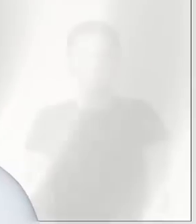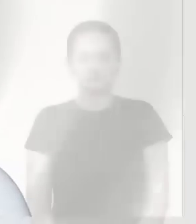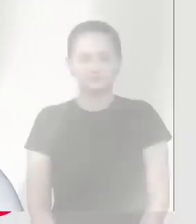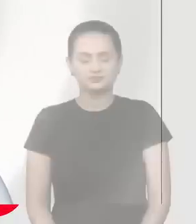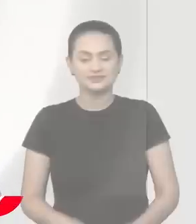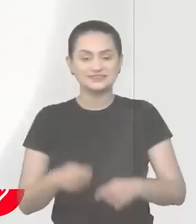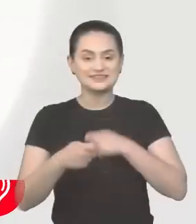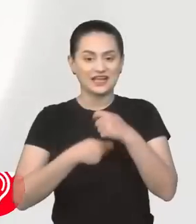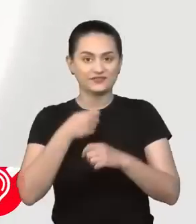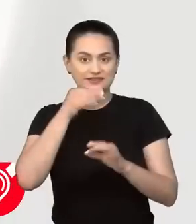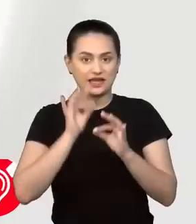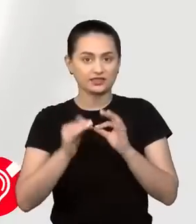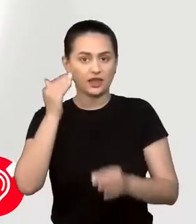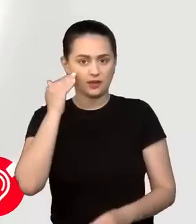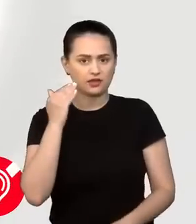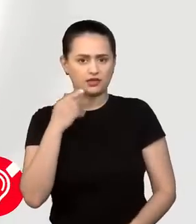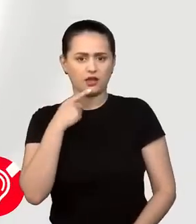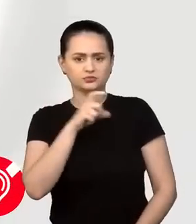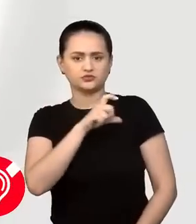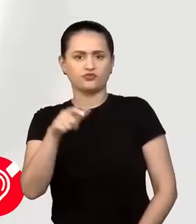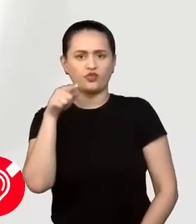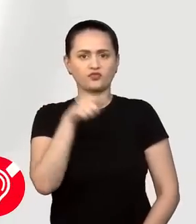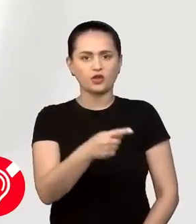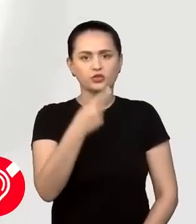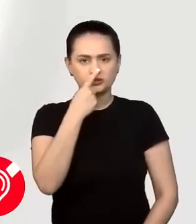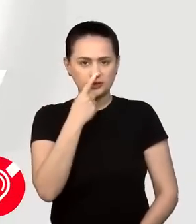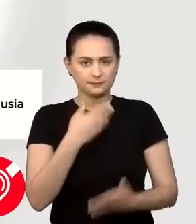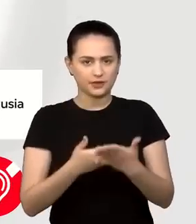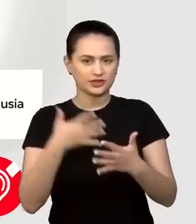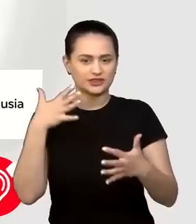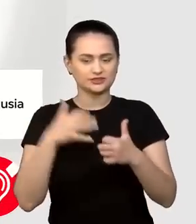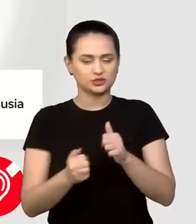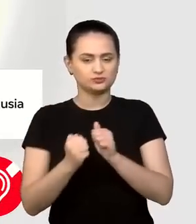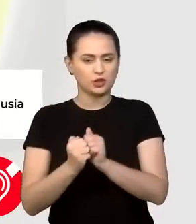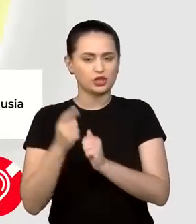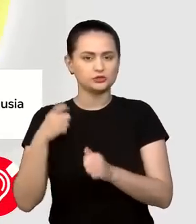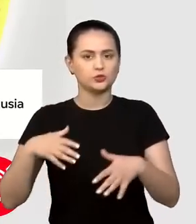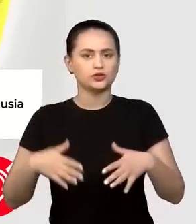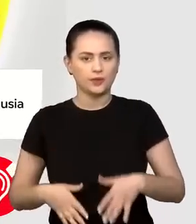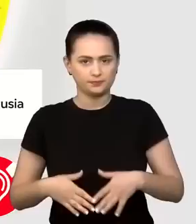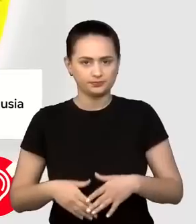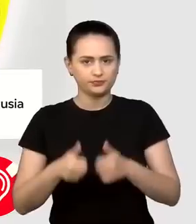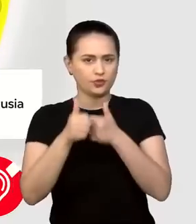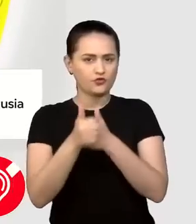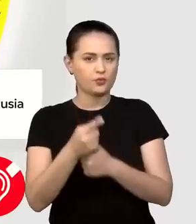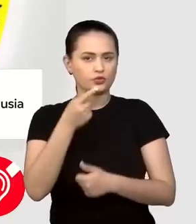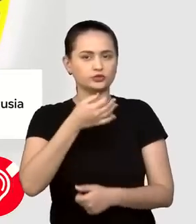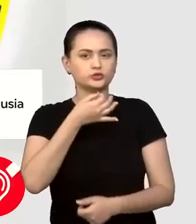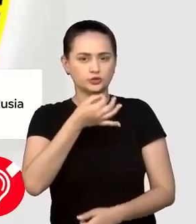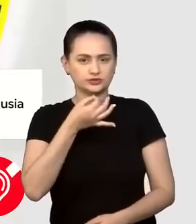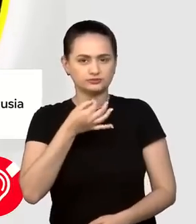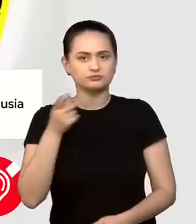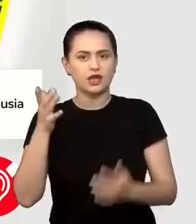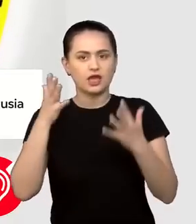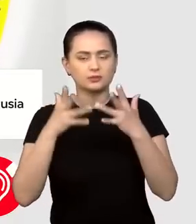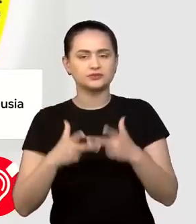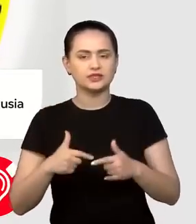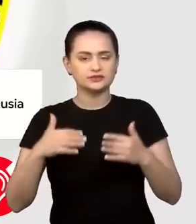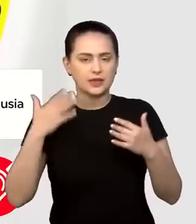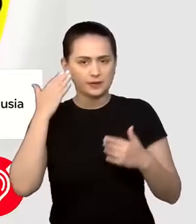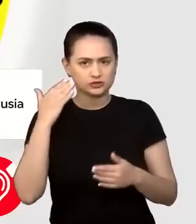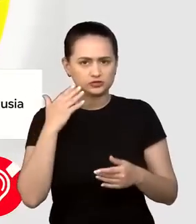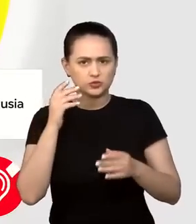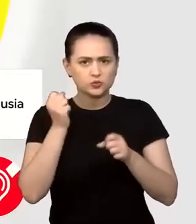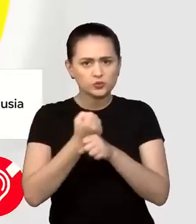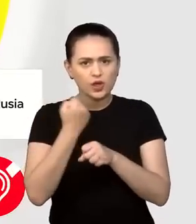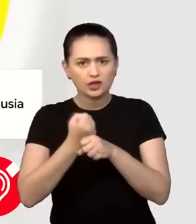Serviciile secrete americane dau vina pe Rusia pentru distrugerea barajului de la Cahovka. Conform unor surse oficiale, administrația Biden lucrează la